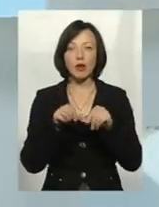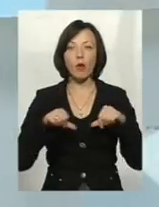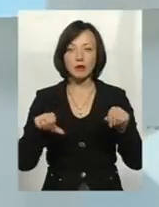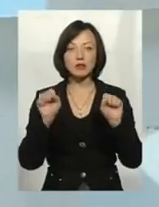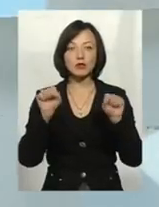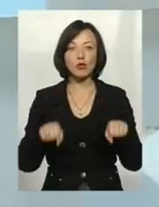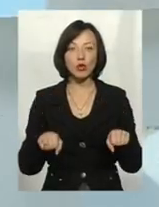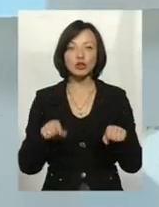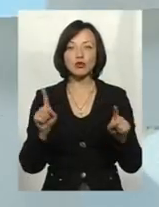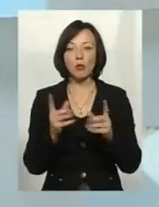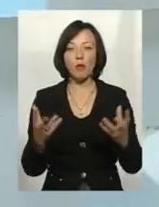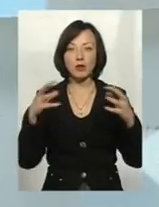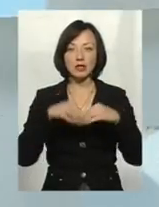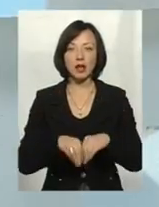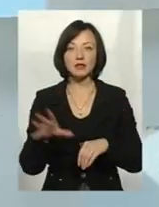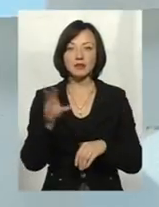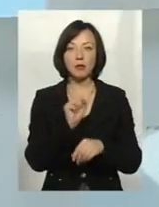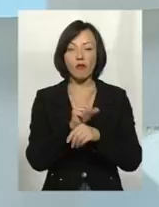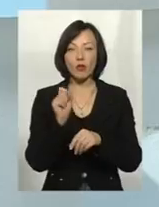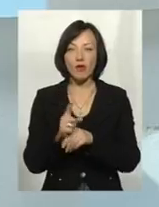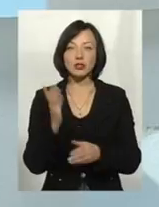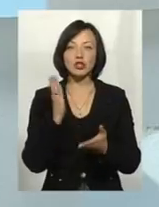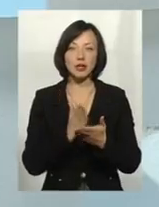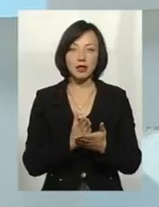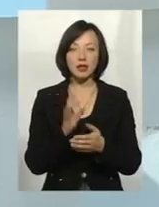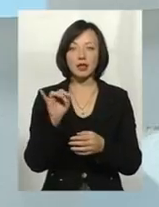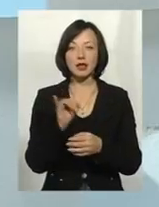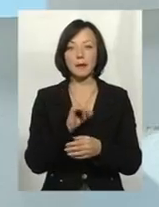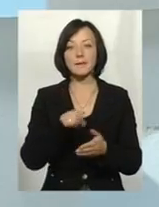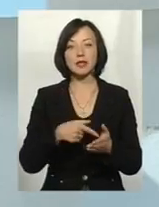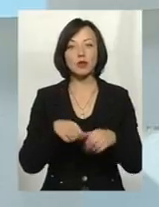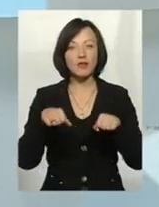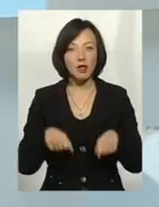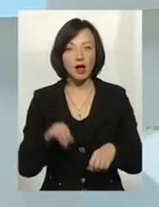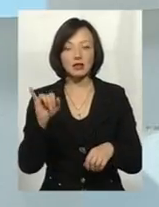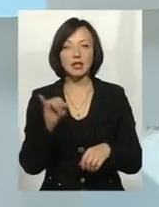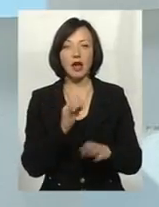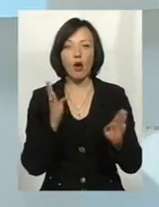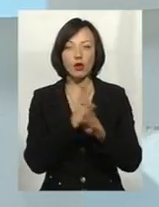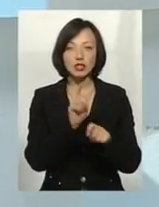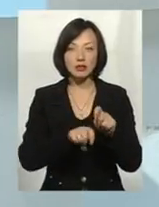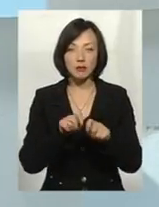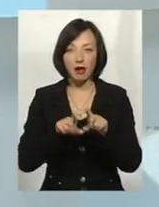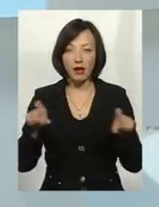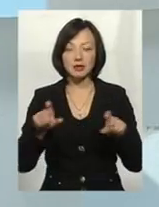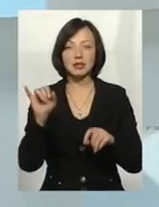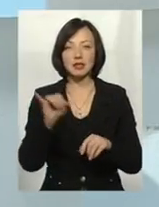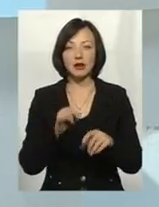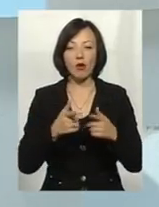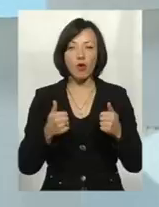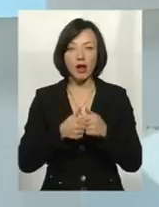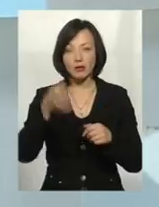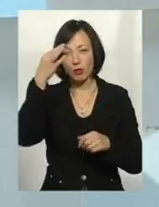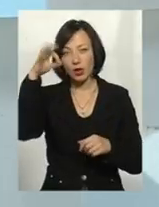зможе, щоб об'єднати всі повноважні, які є, і безпосередньо, і міської влади, і в екологічної інспекції, і в органах